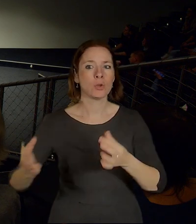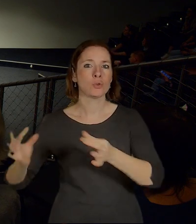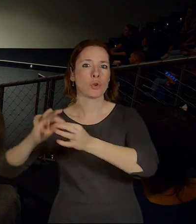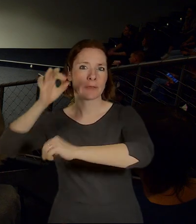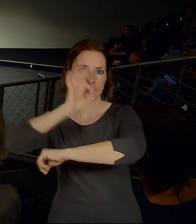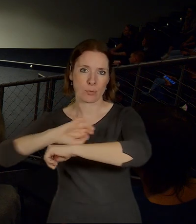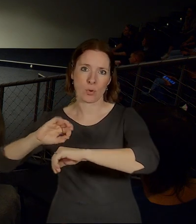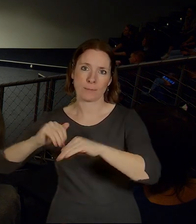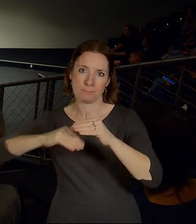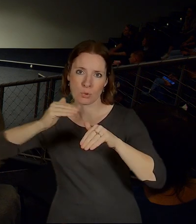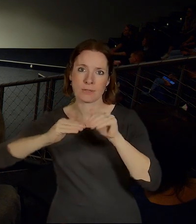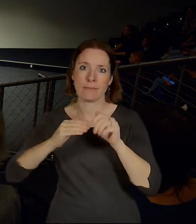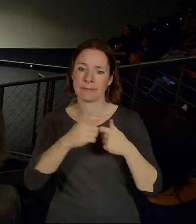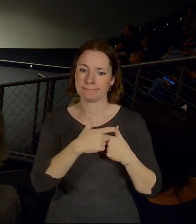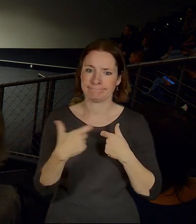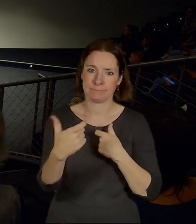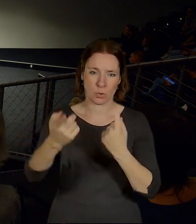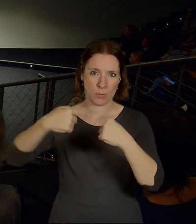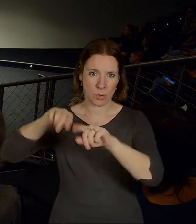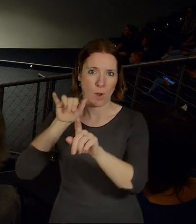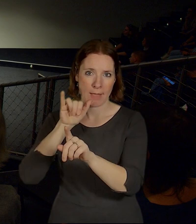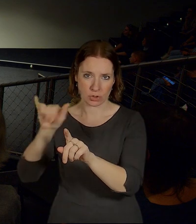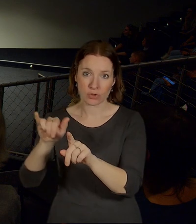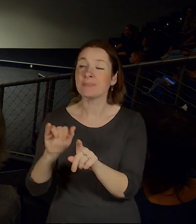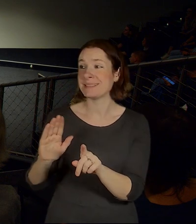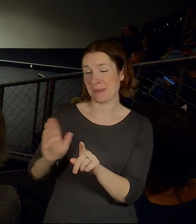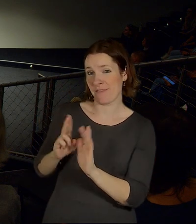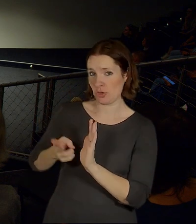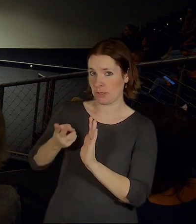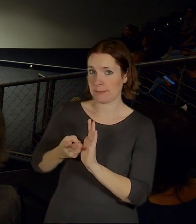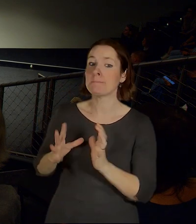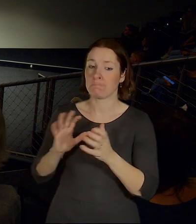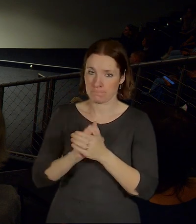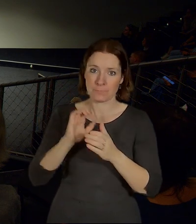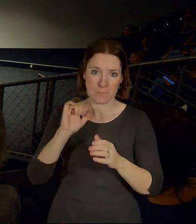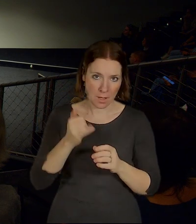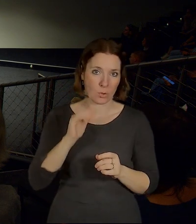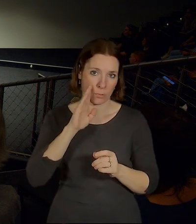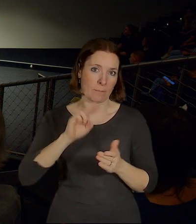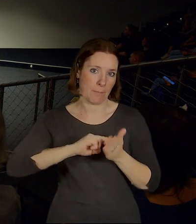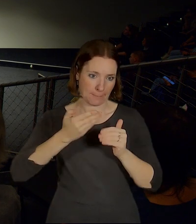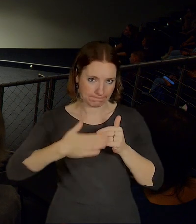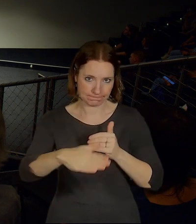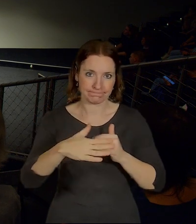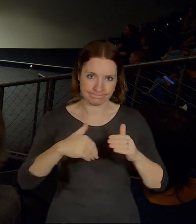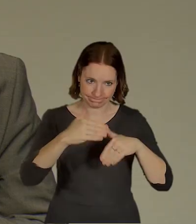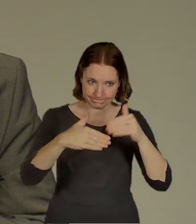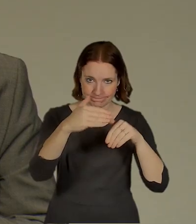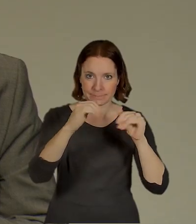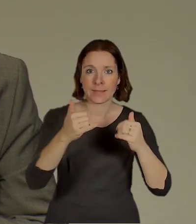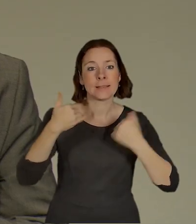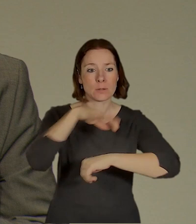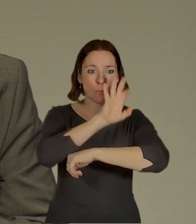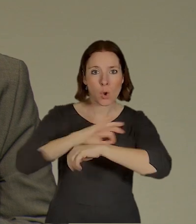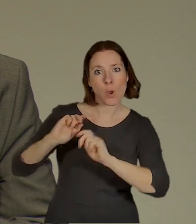nám zpráva Železnic slibuje, že by se měl co nevidět začít realizovat. Teďka je to vlastně ve finále projekční